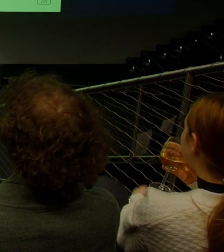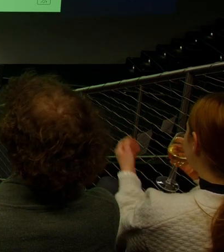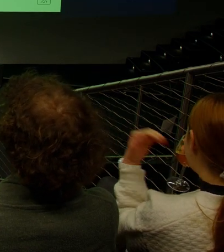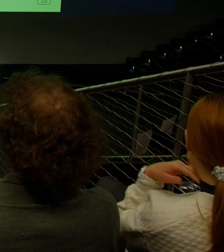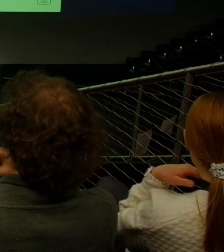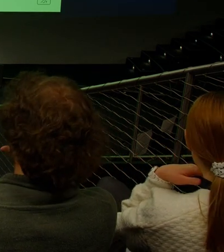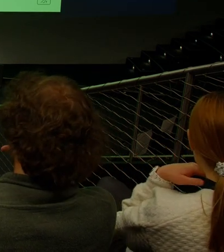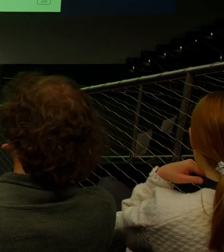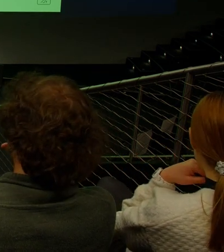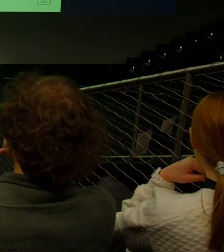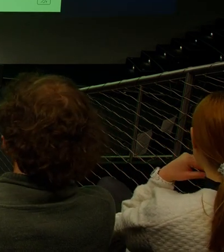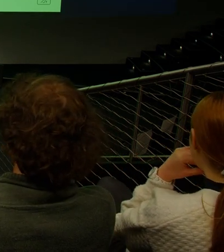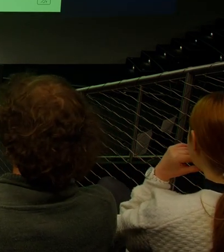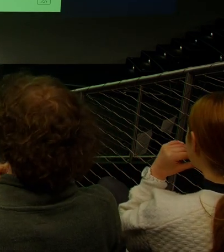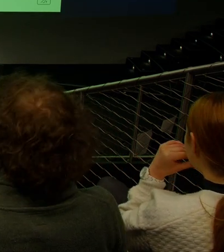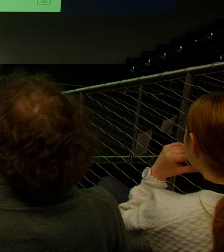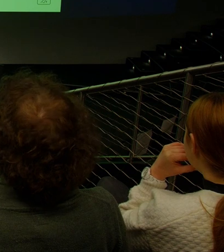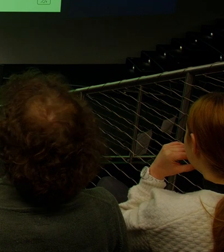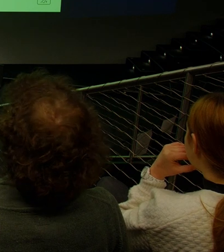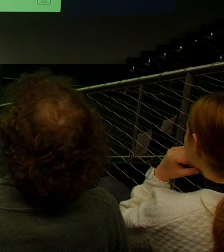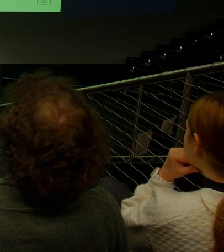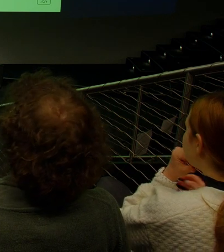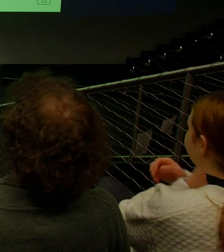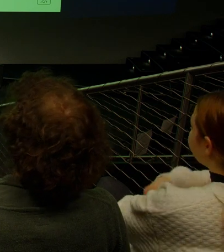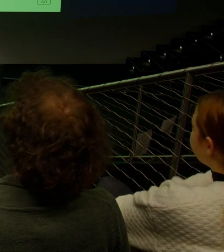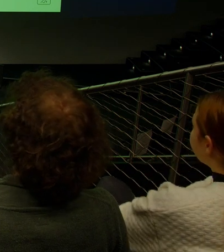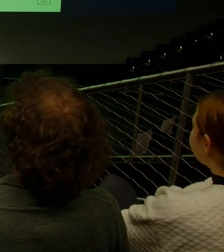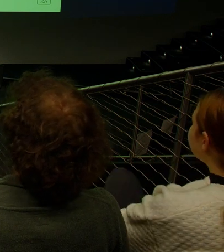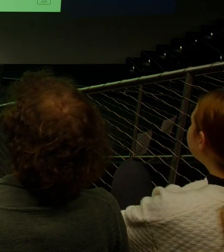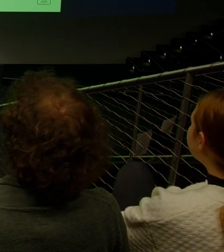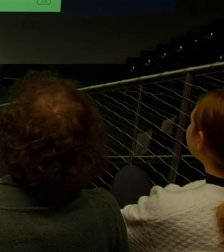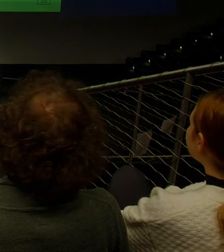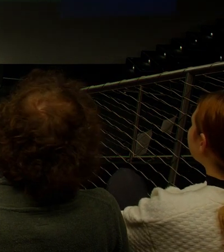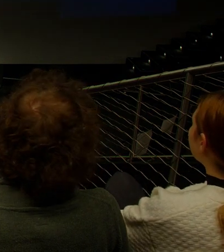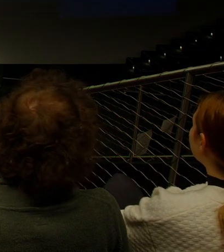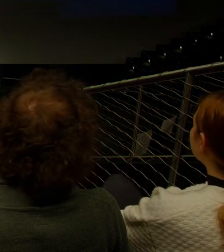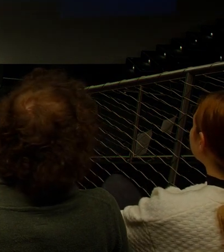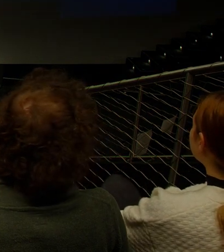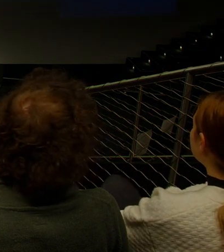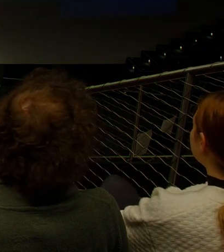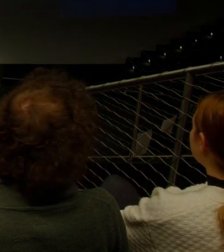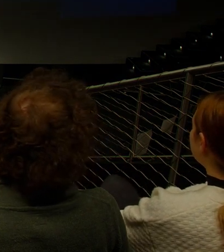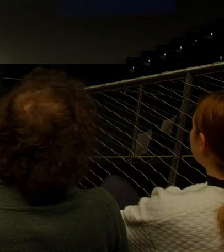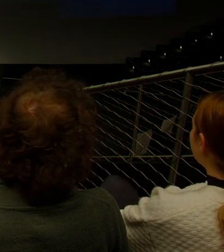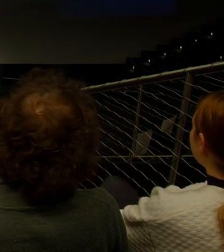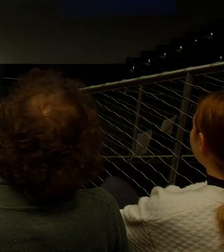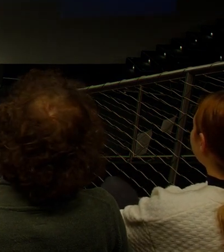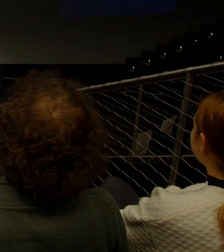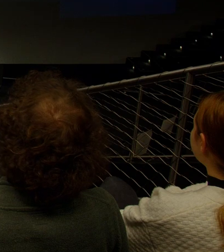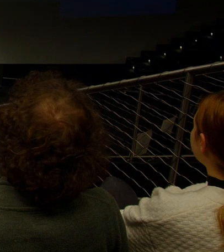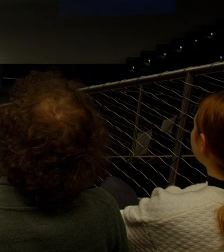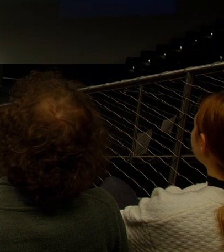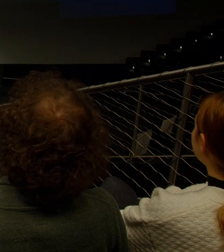abyste se sem ke mně připojili a promluvili. Mám tady pro vás prezentér a prezentaci kolegové teďka pouští. Takže